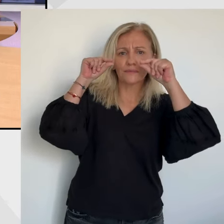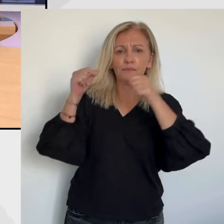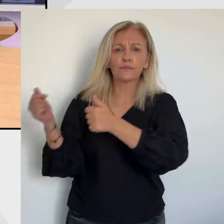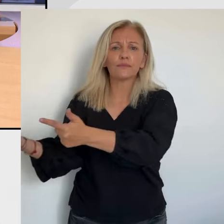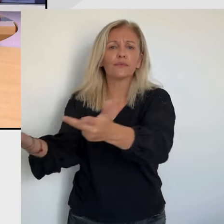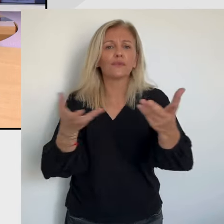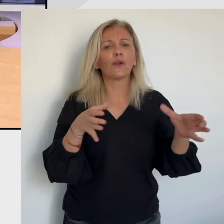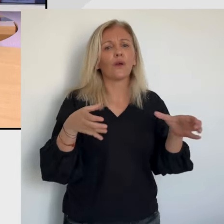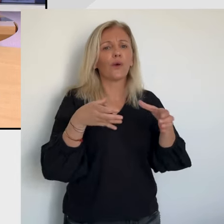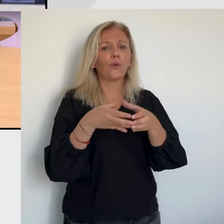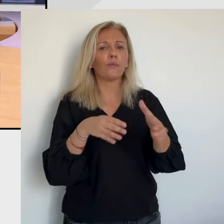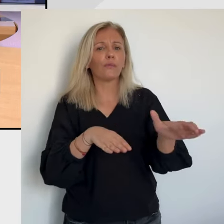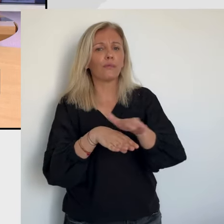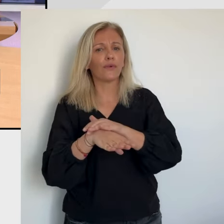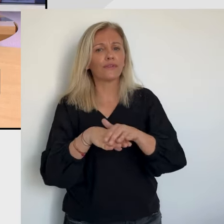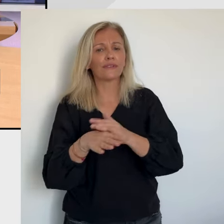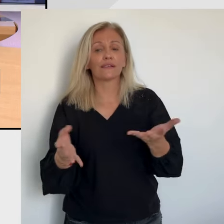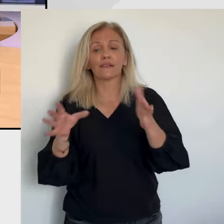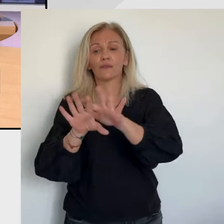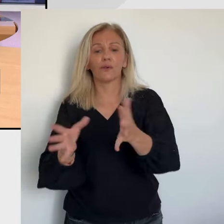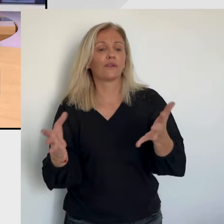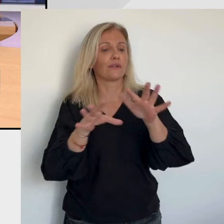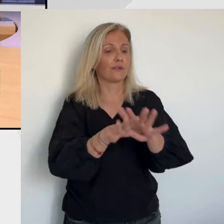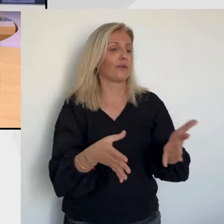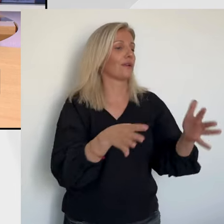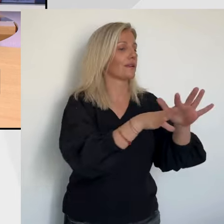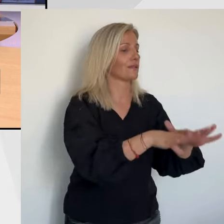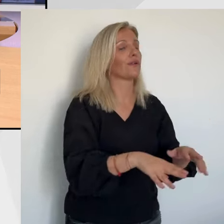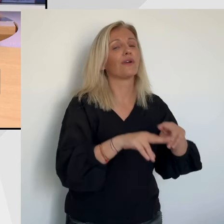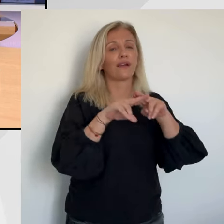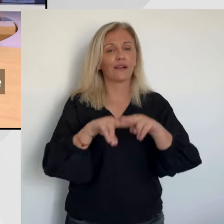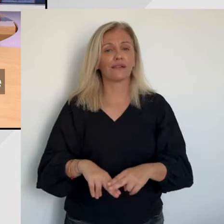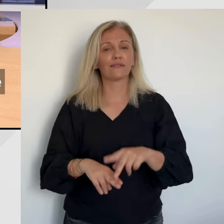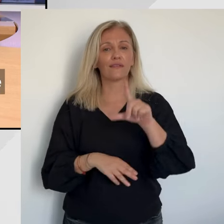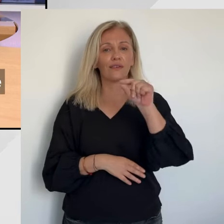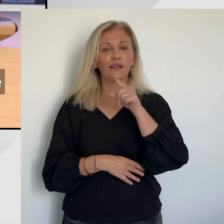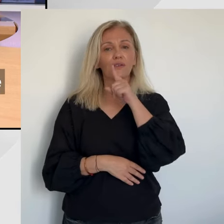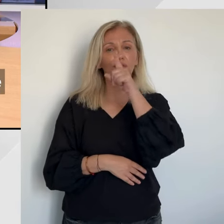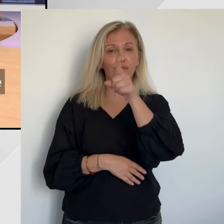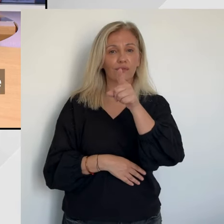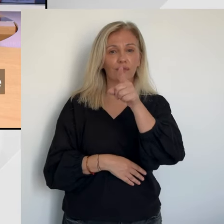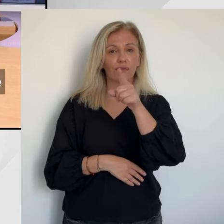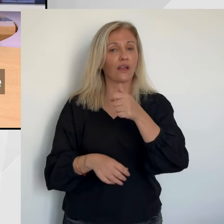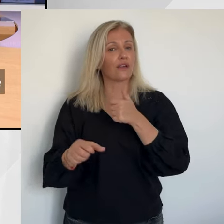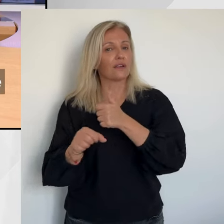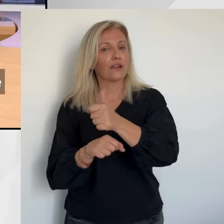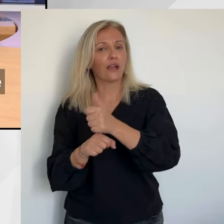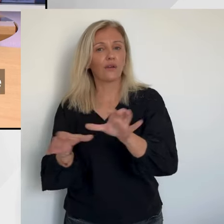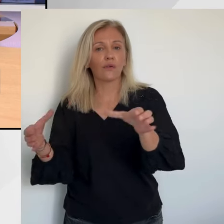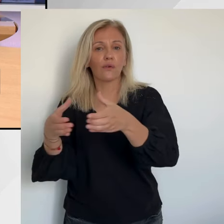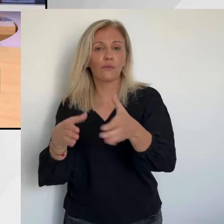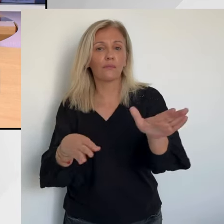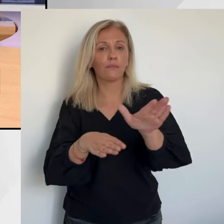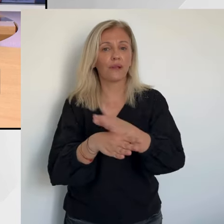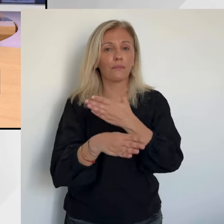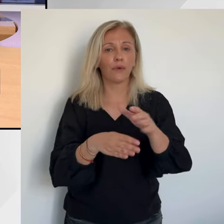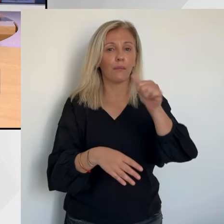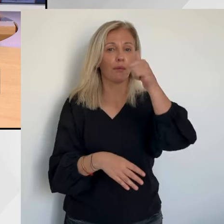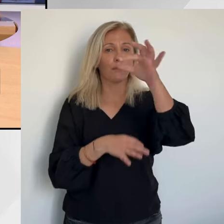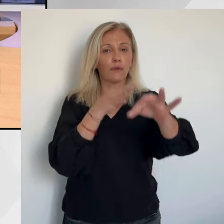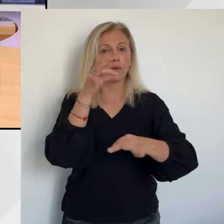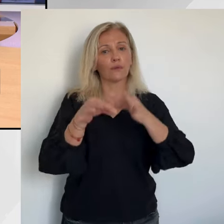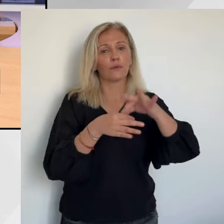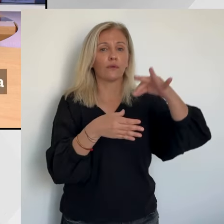réunions vont bon train. Chaque camp se prépare avant le premier tour des législatives qui se déroulera dans moins de 20 jours. Dans la première